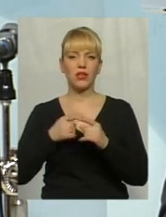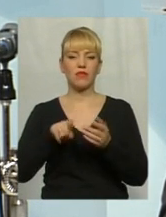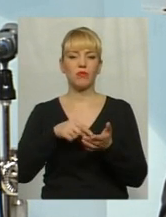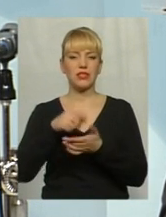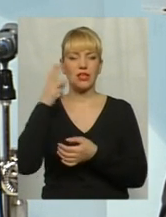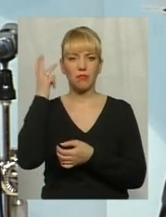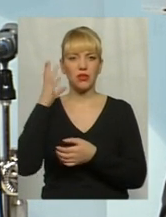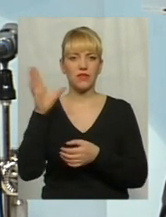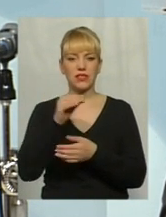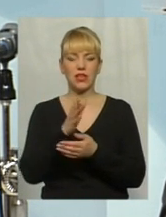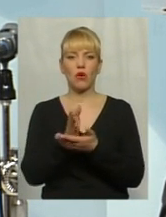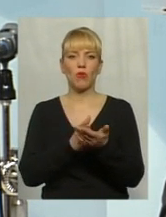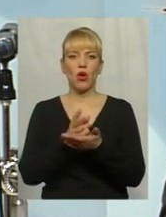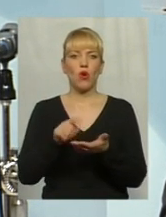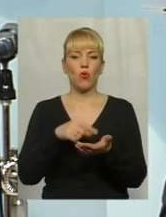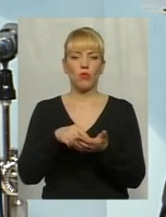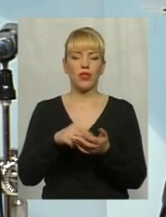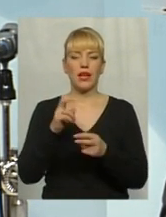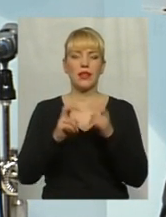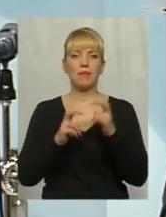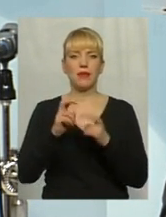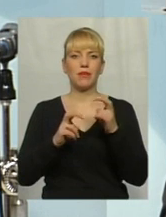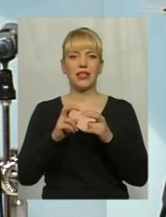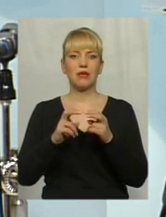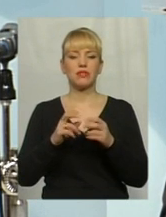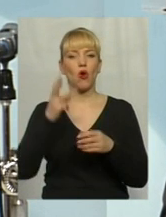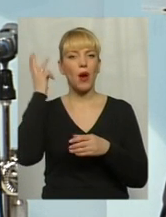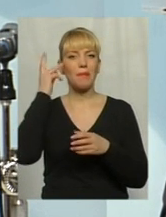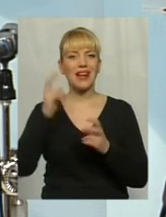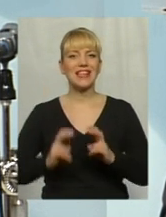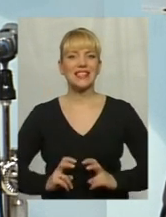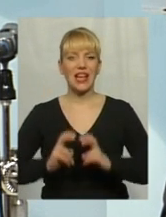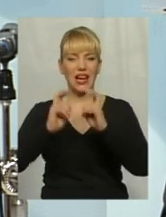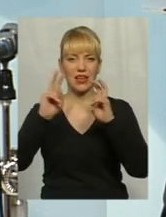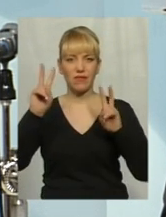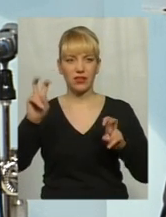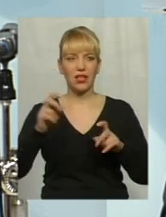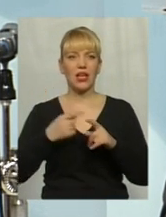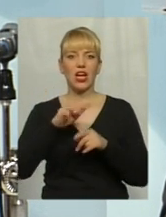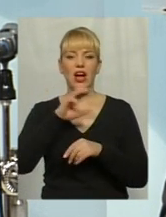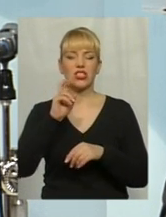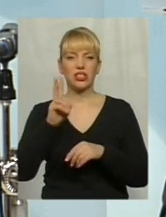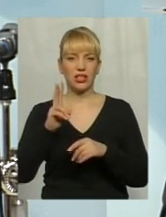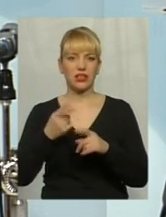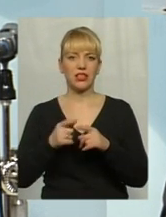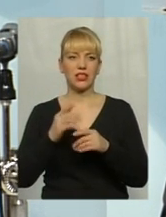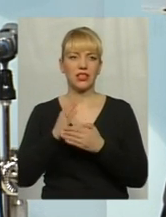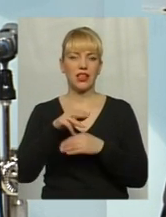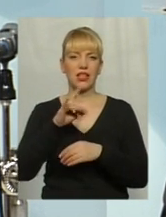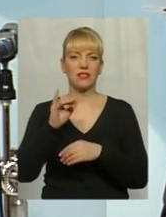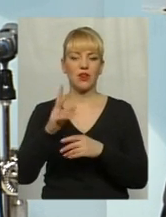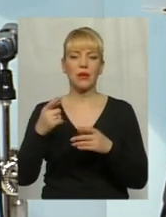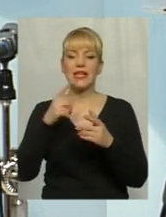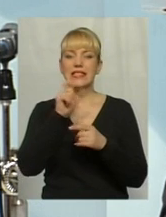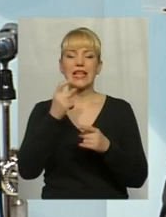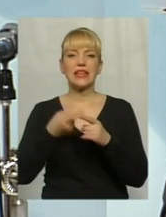їх практично всі обслуговує комунальне підприємство «Хмельницьк Ліфт» і через ЖЕК вони проходять трансфером «Хмельницьк Ліфт» є підрядником. Тобто, за те, що ваші ліфти